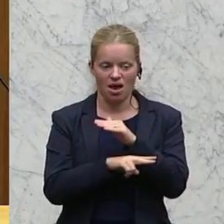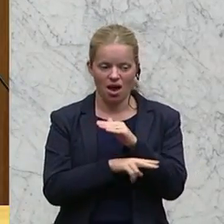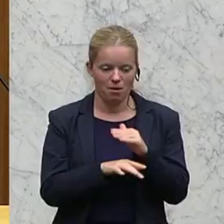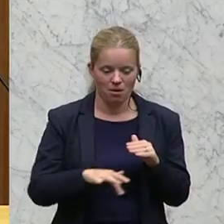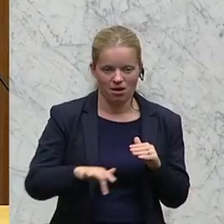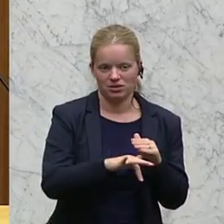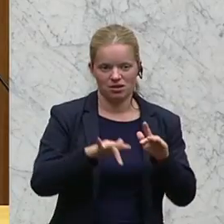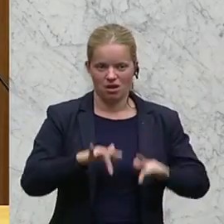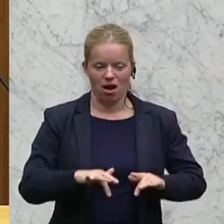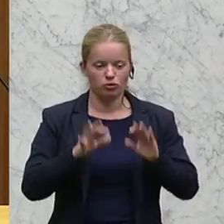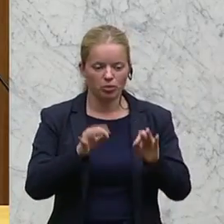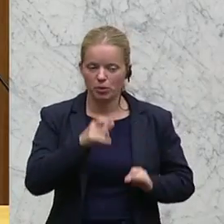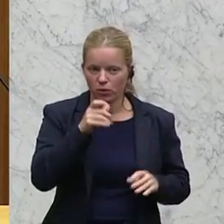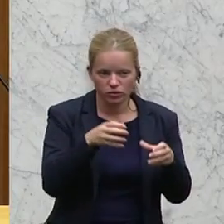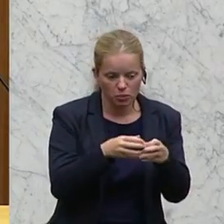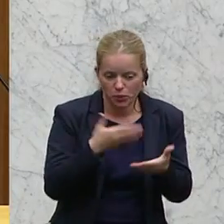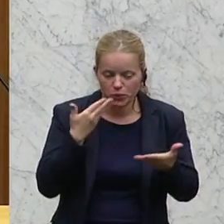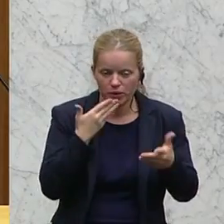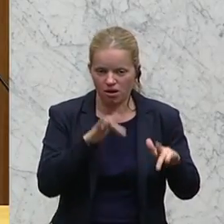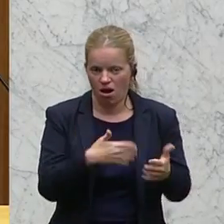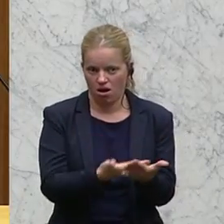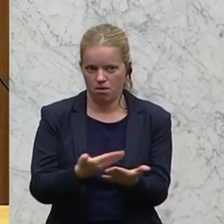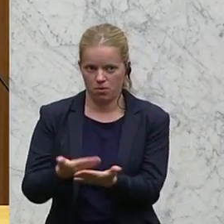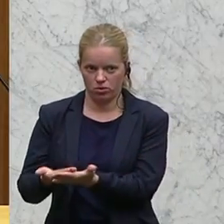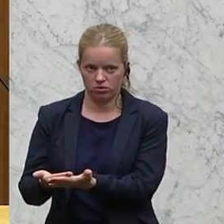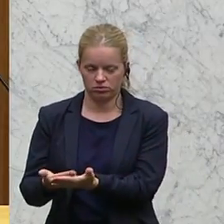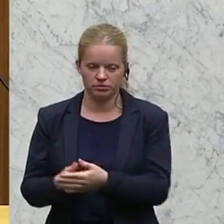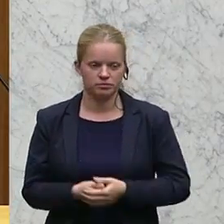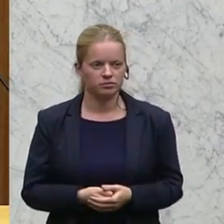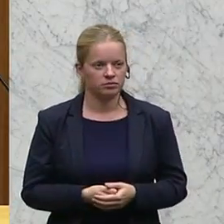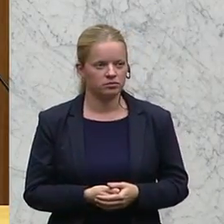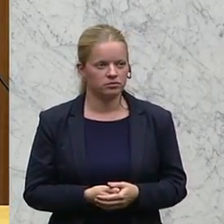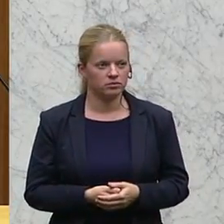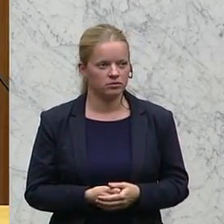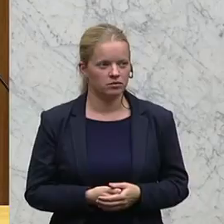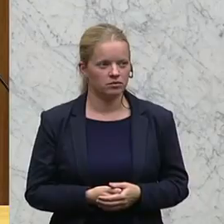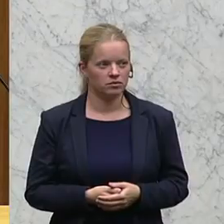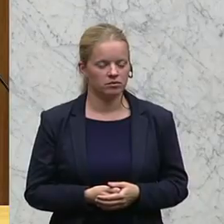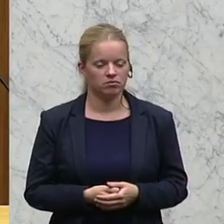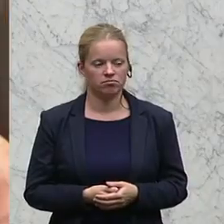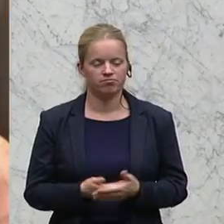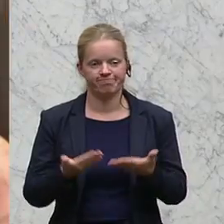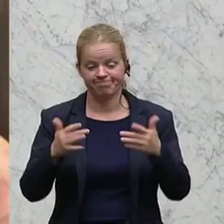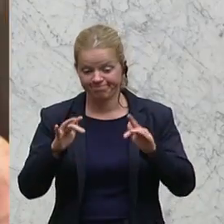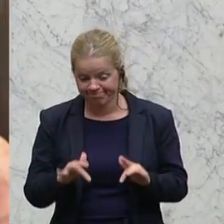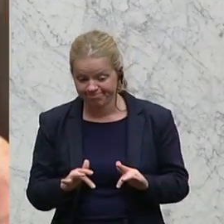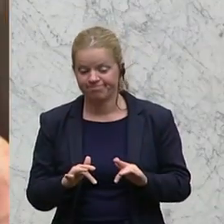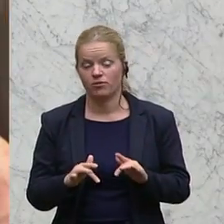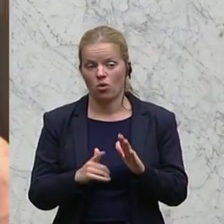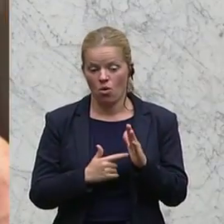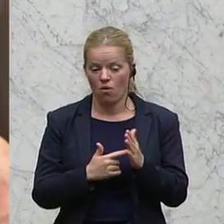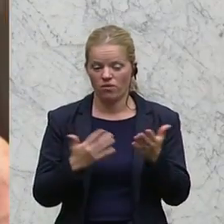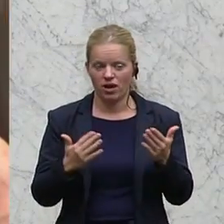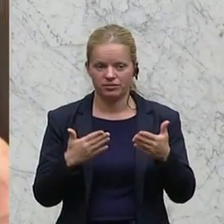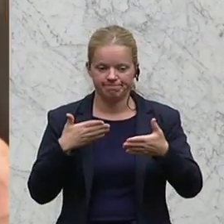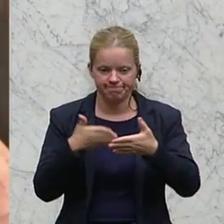für auszubildende Jugendliche angeboten werden können. Für eine hohe Anzahl Auszubildenden, da liegt die Hürde bereits